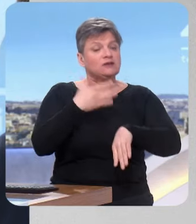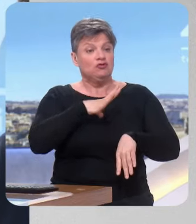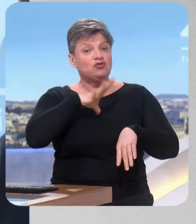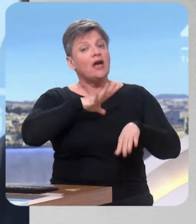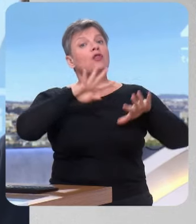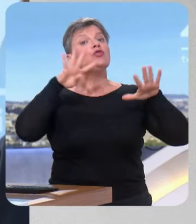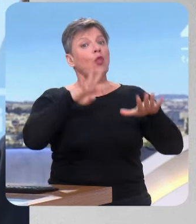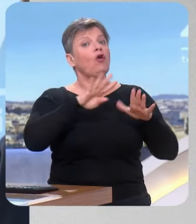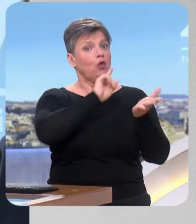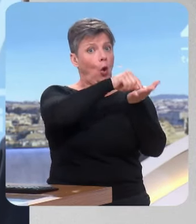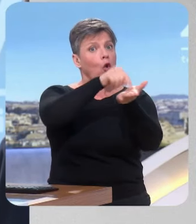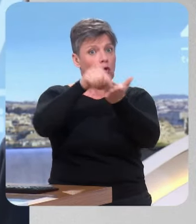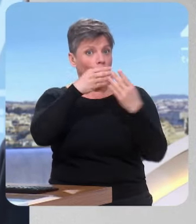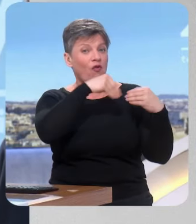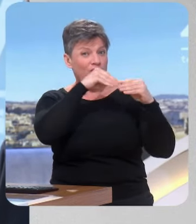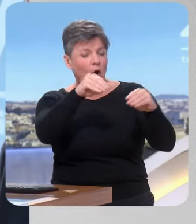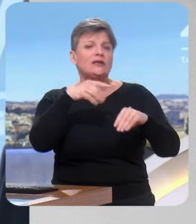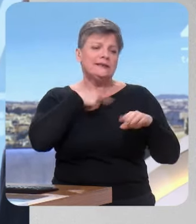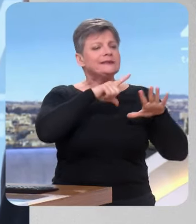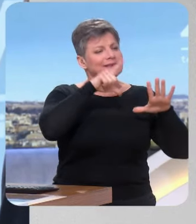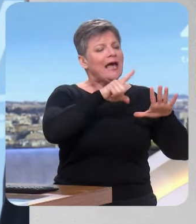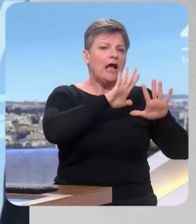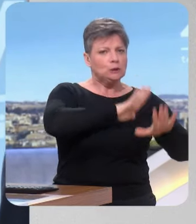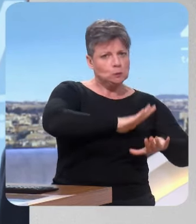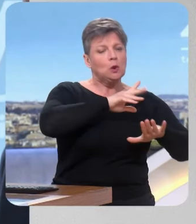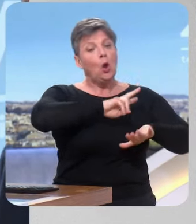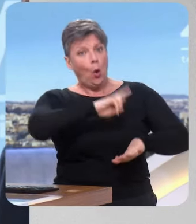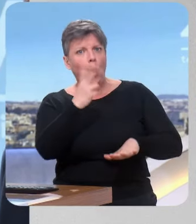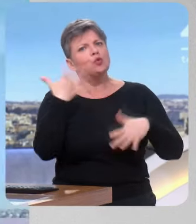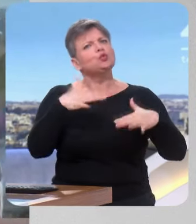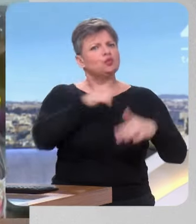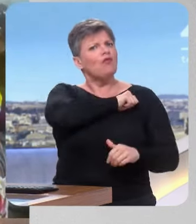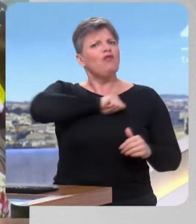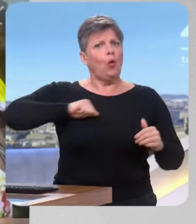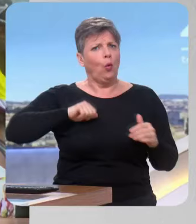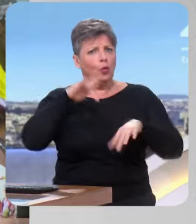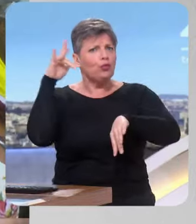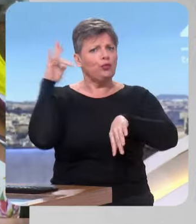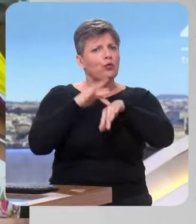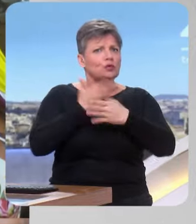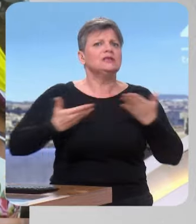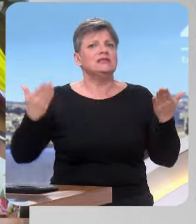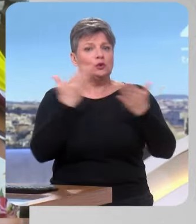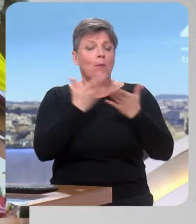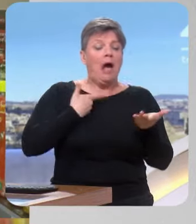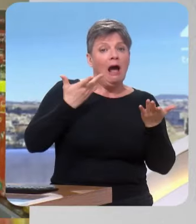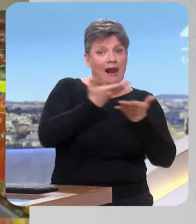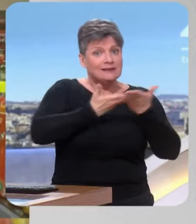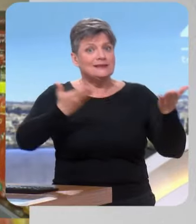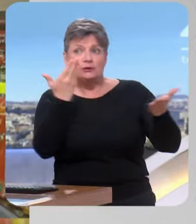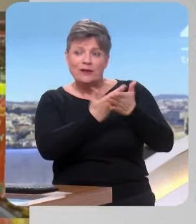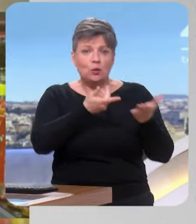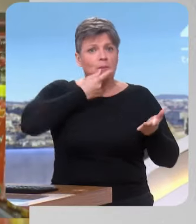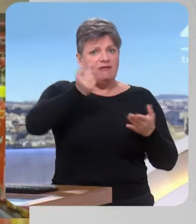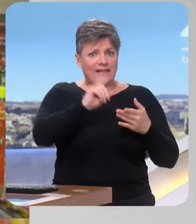été épargnés et 7 ont vraiment été touchés par les émeutes. La situation reste tendue, puisqu'en fait, ils ouvrent en mode dégradé avec l'aide de la police.